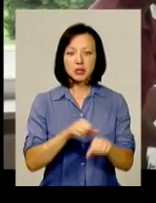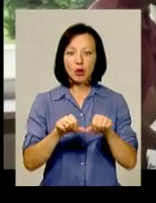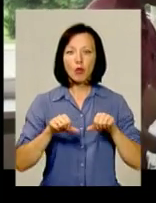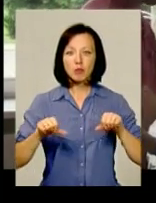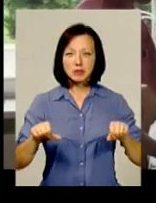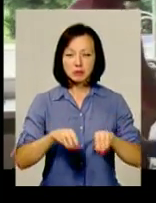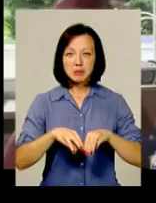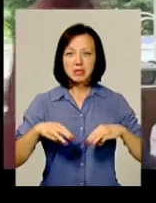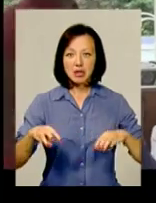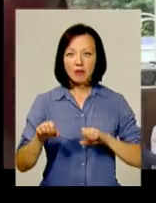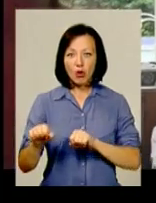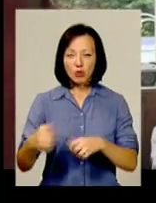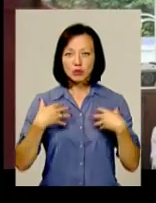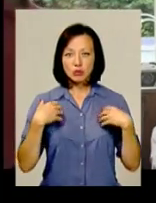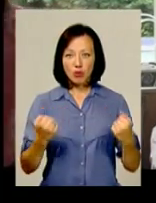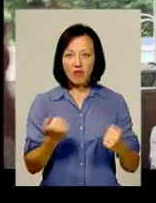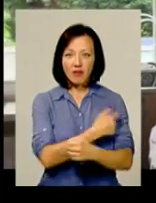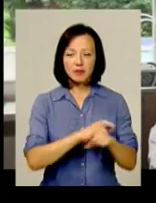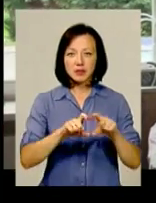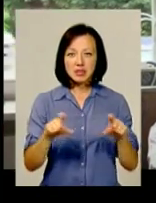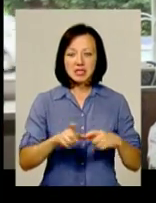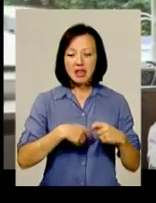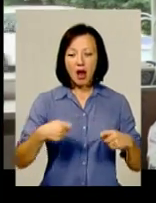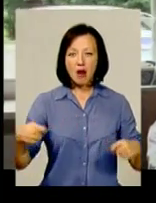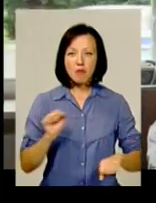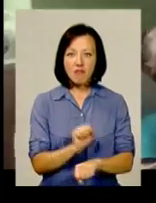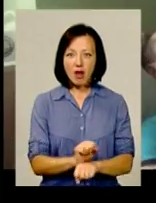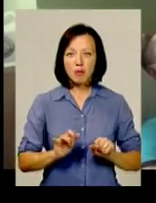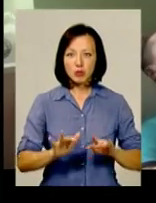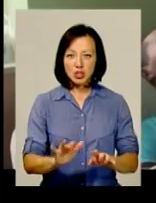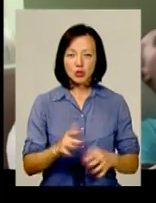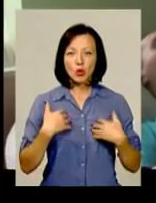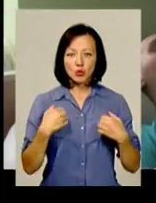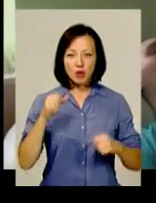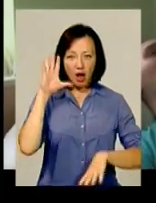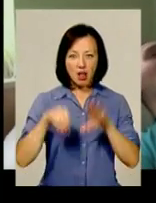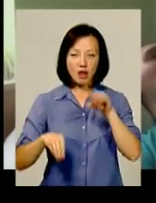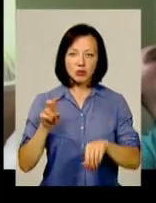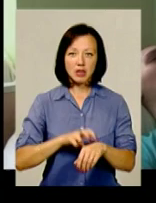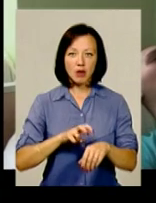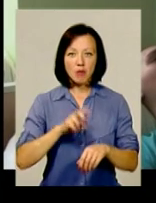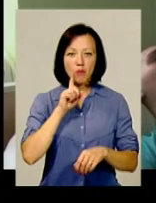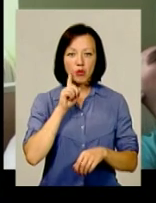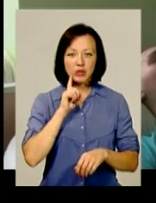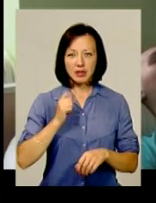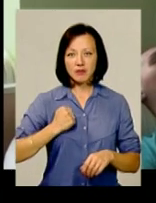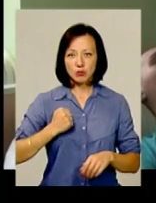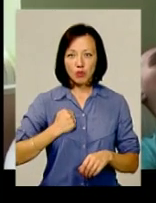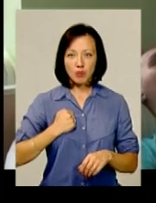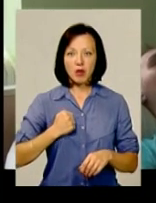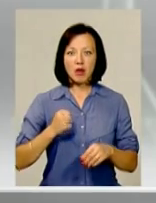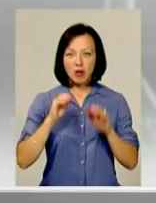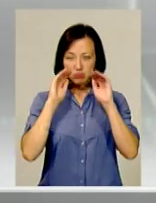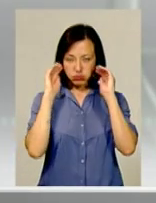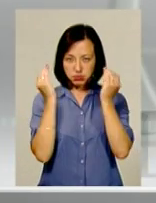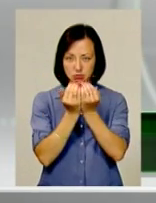Міністерства охорони здоров'я, у шпиталях лише загальмували процес одужання. В результаті халатності лікарів молодий спецпризначенець впав у кому.